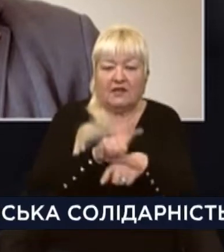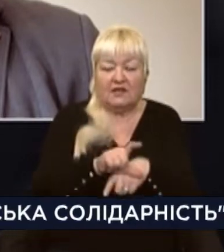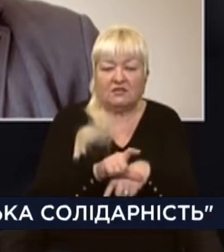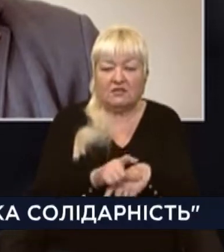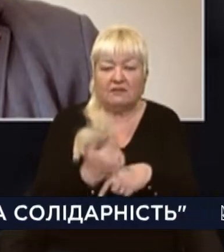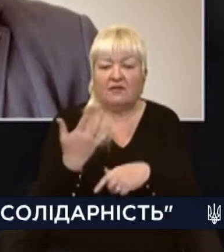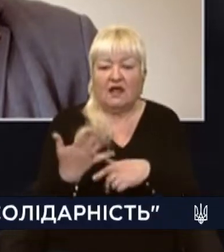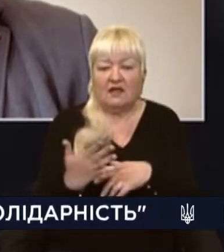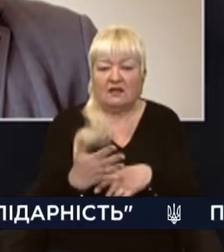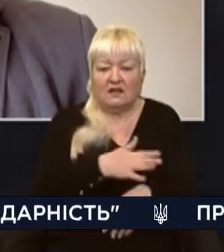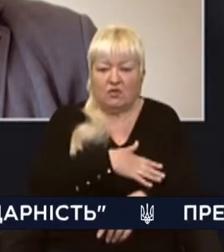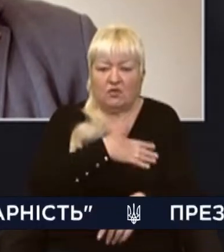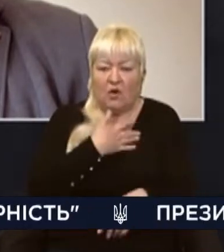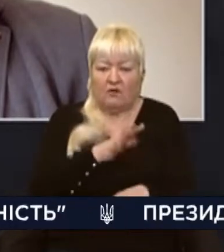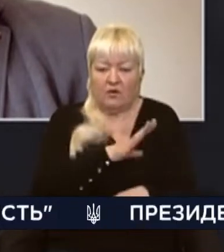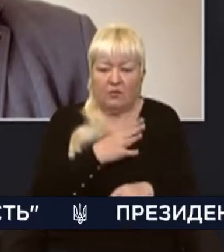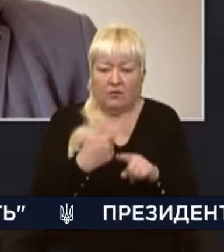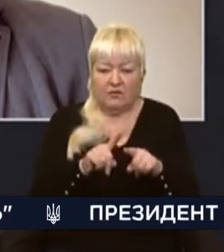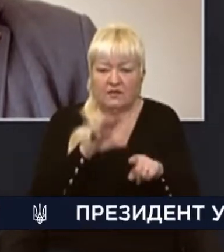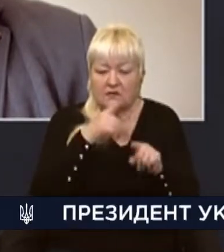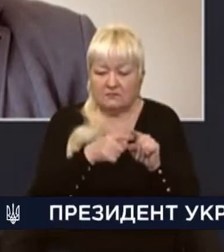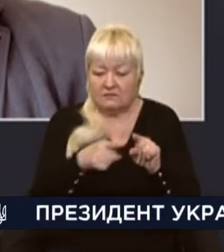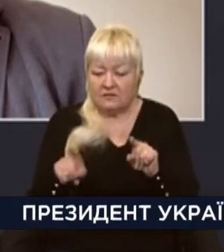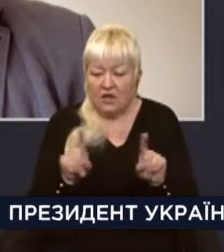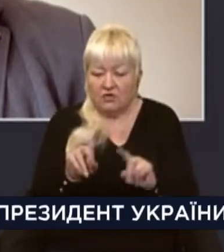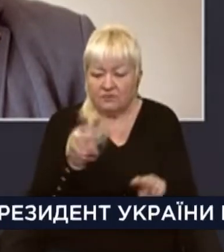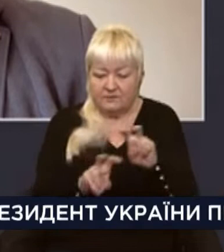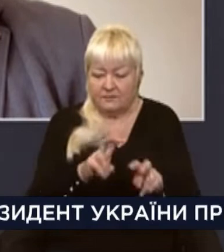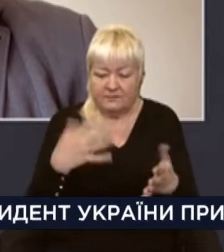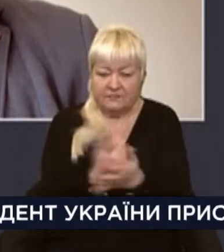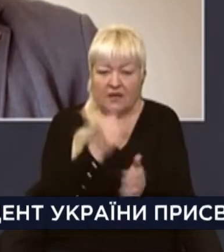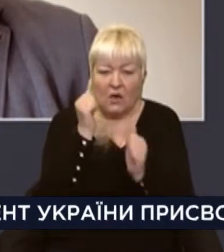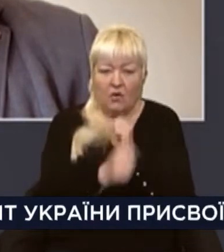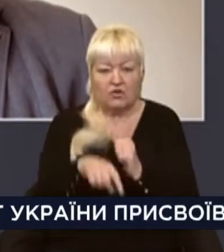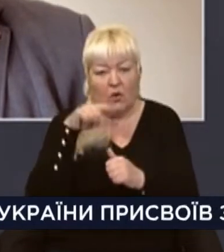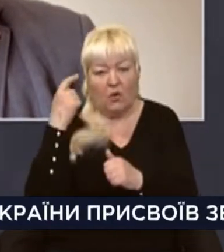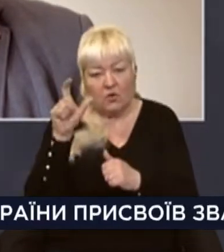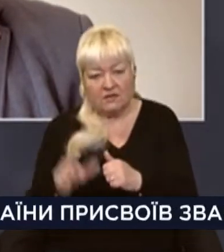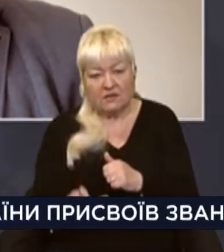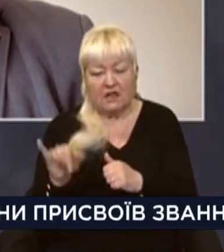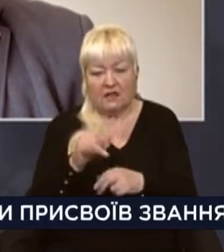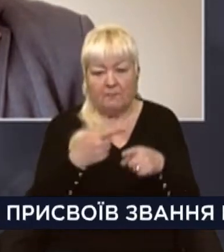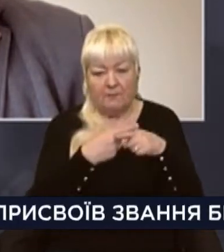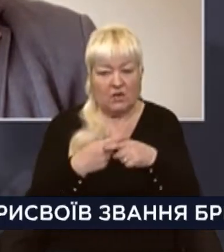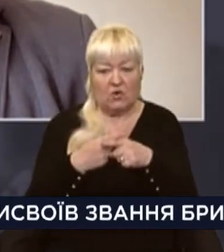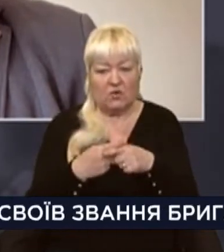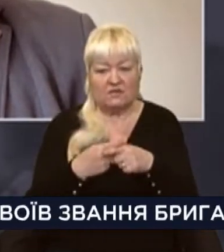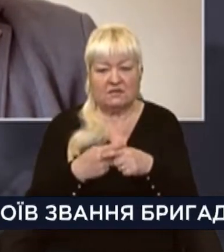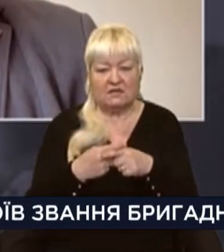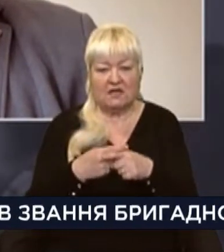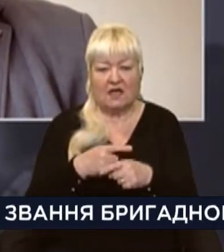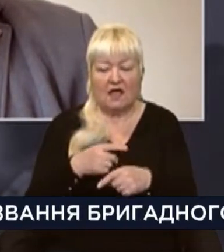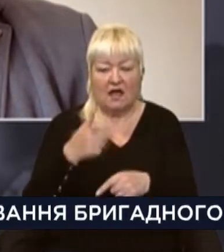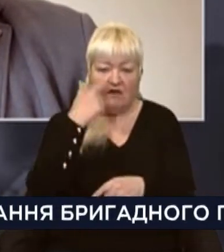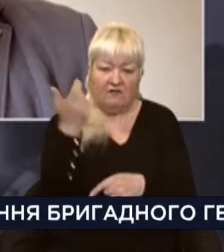Наскільки довгим був цей процес, щоб знайти, відшукати кожного росіянина, кожного білоруса, поміж засновників чи власників бізнесу,